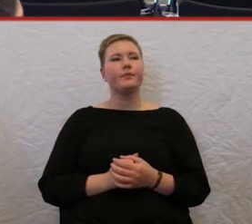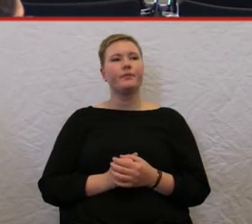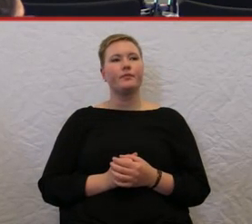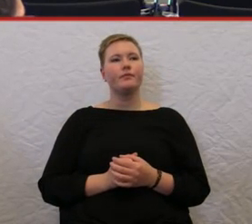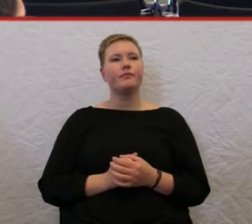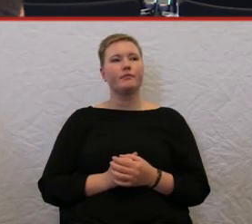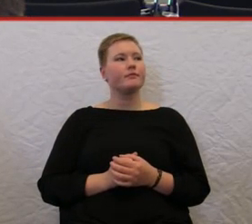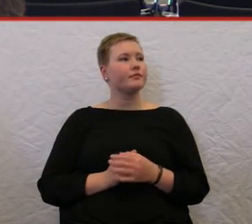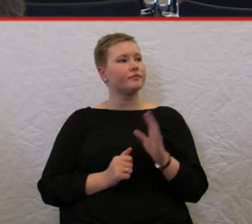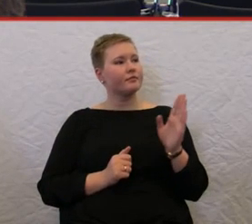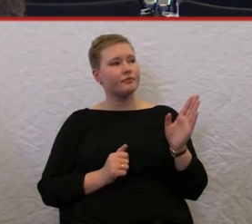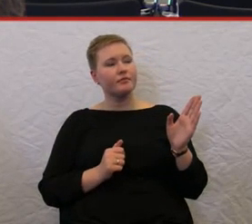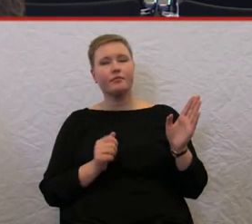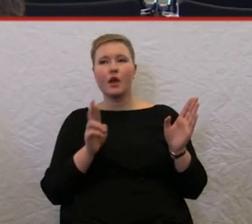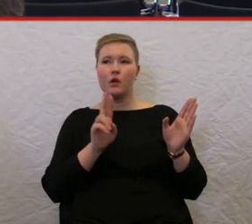Ich habe noch eine Meldung.